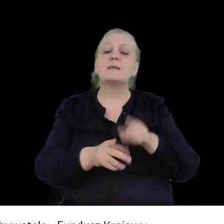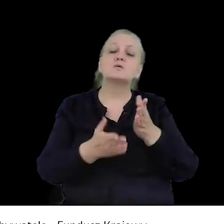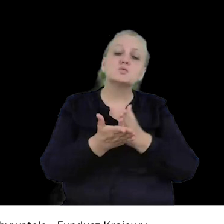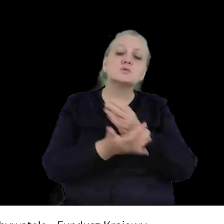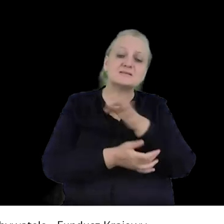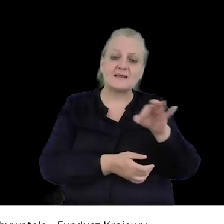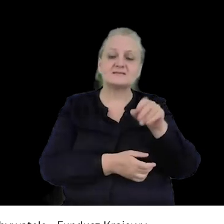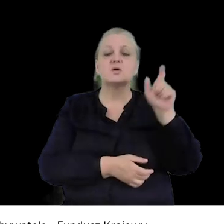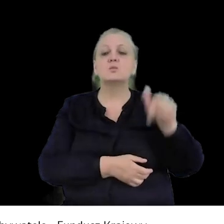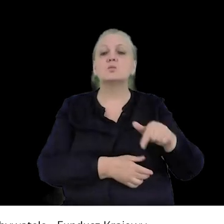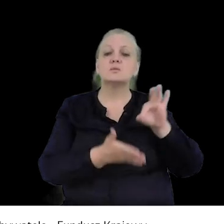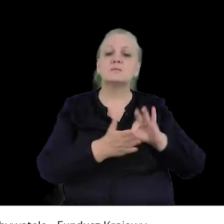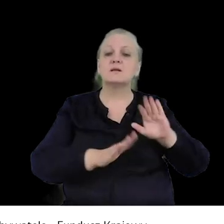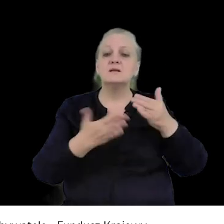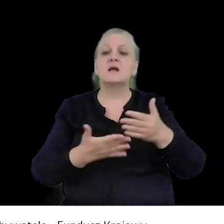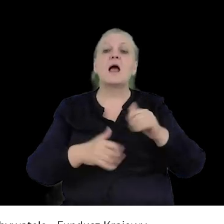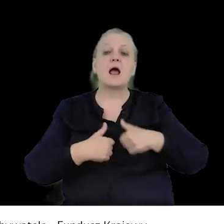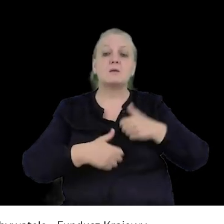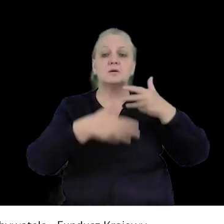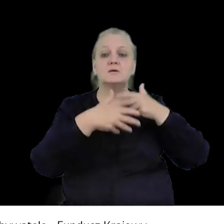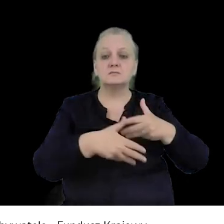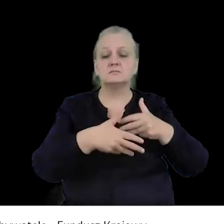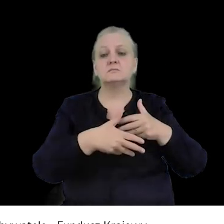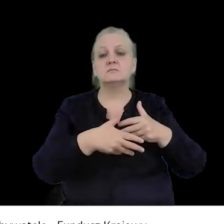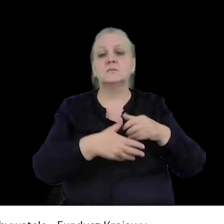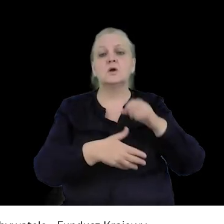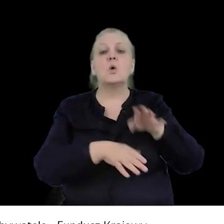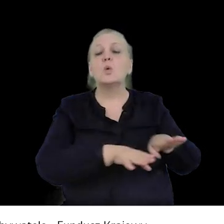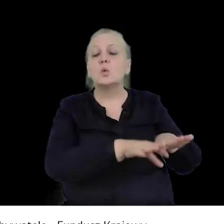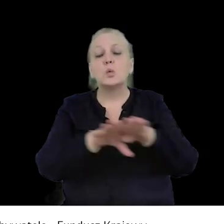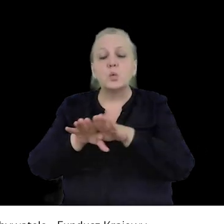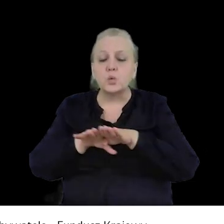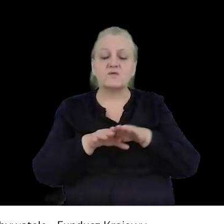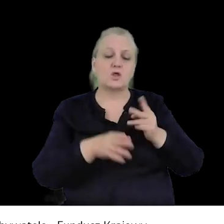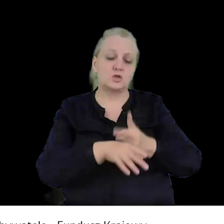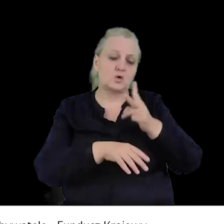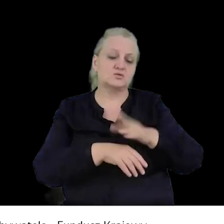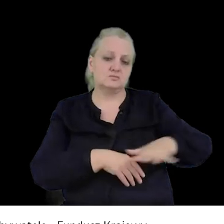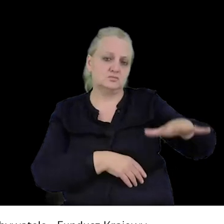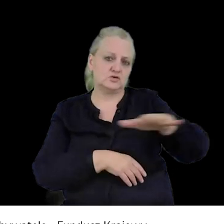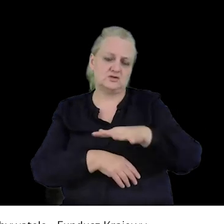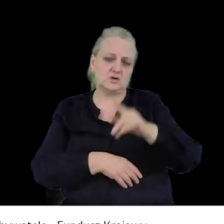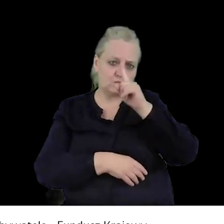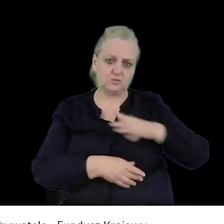specjalne muszą zapewnić, by pokojowe demonstracje i konferwowanie prestacji miały równy dostęp do przestrzeni publicznej jednakową ochronę.